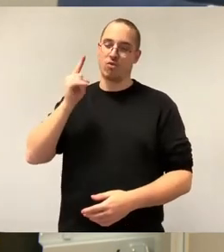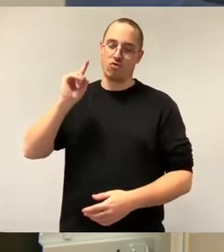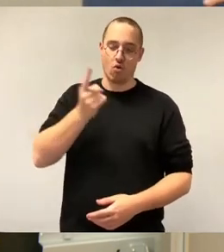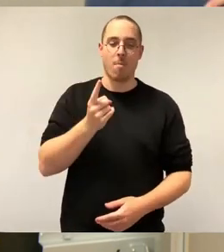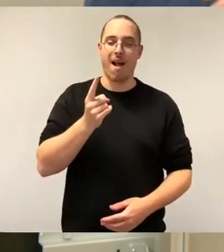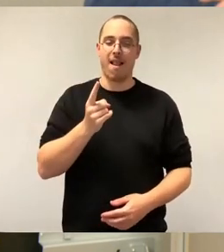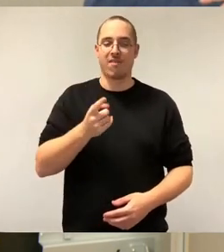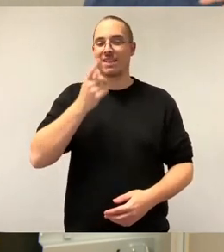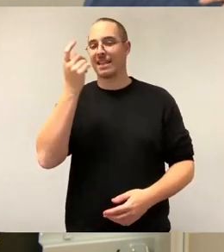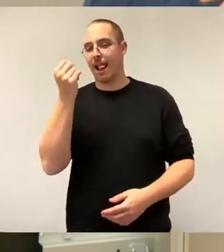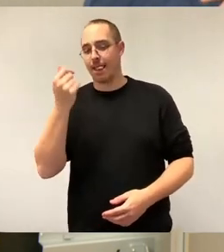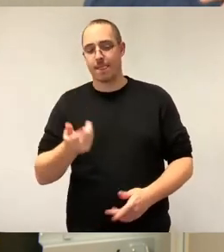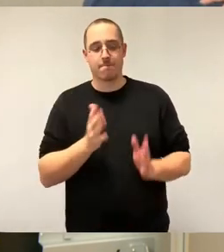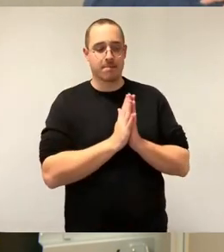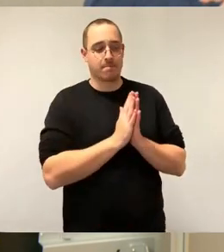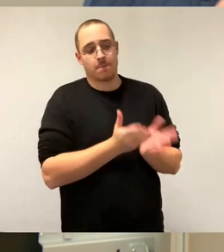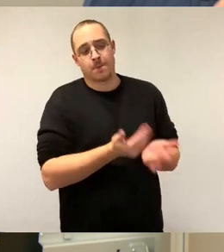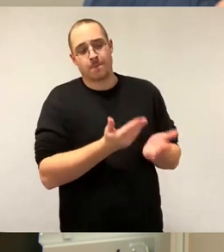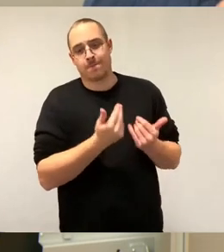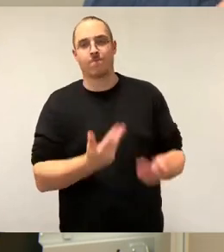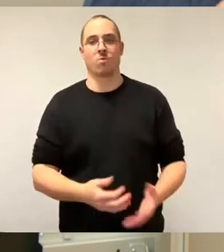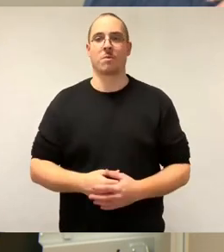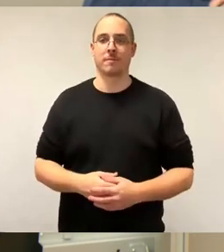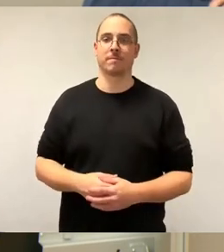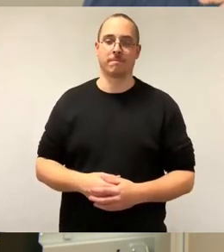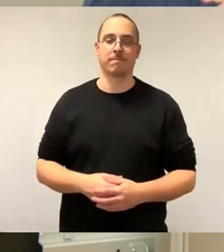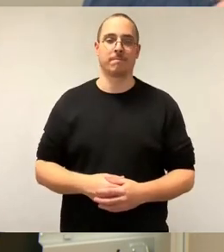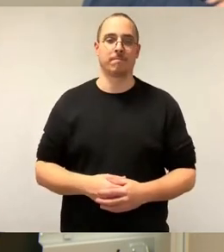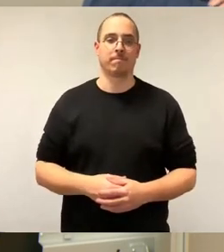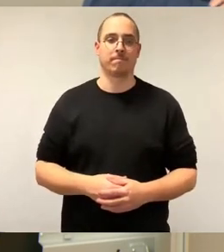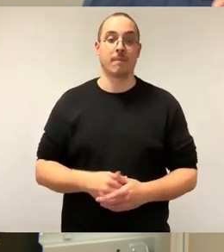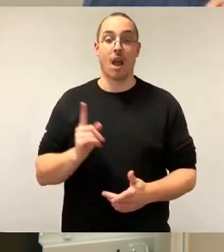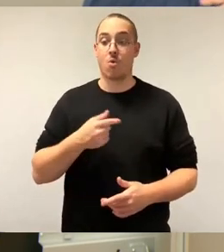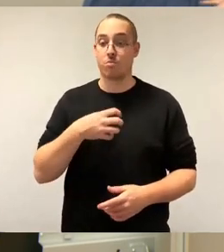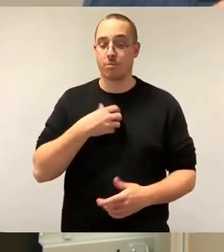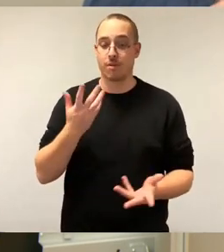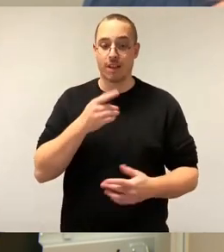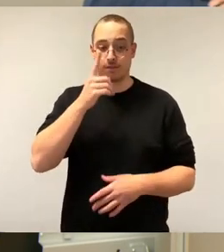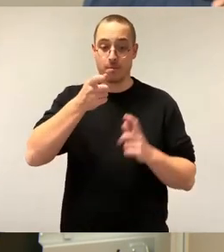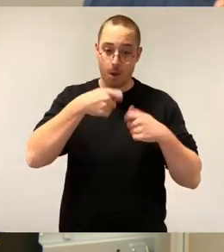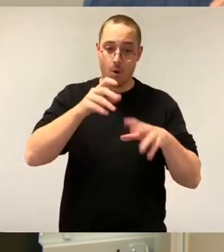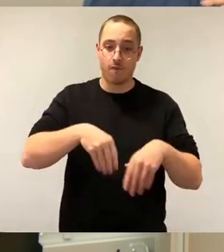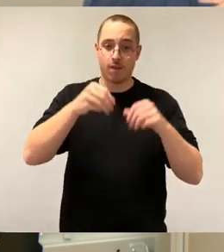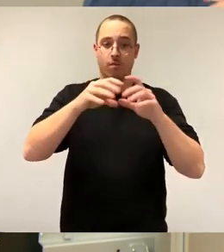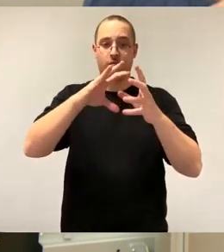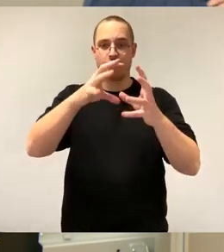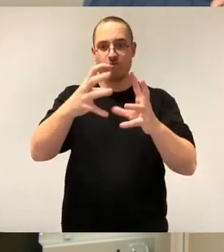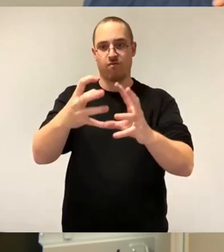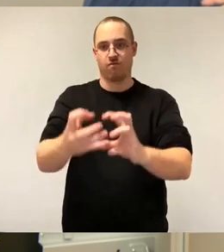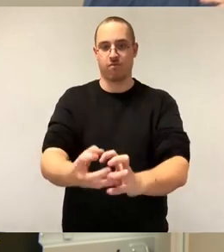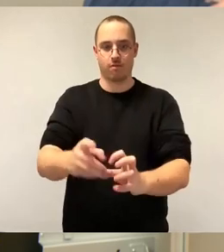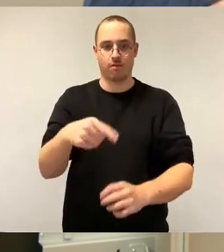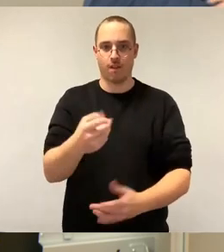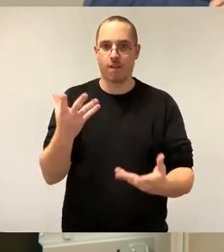Dann wird das Argument sein, dass man noch keine halbfertigen Bauruinen in Dresden stehen lassen kann. Das Spiel, was der Stadtrat und die Stadtverwaltung hier mit dieser Vorlage spielen,